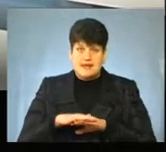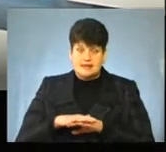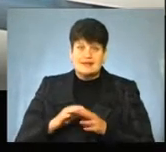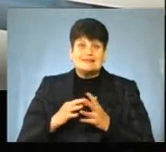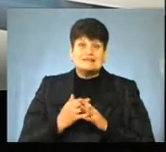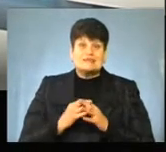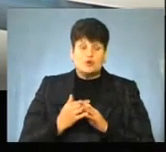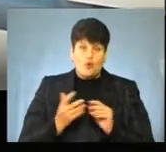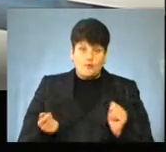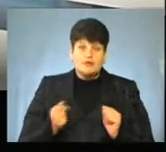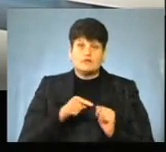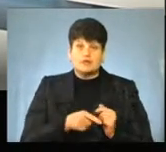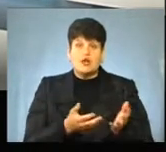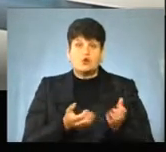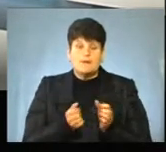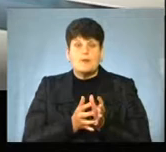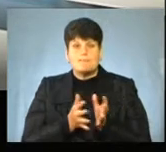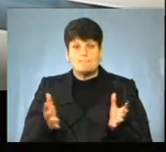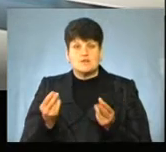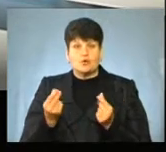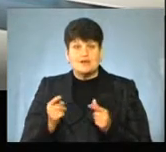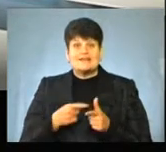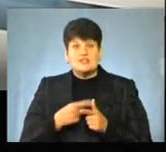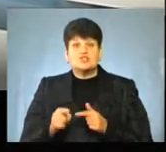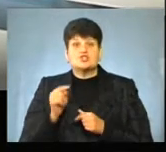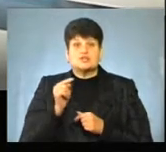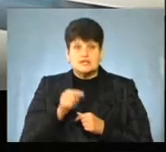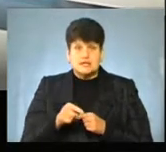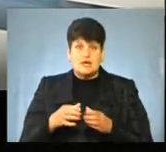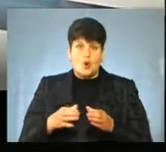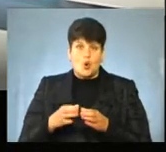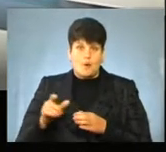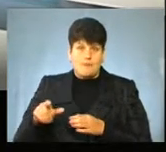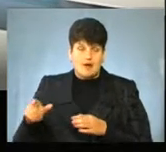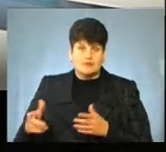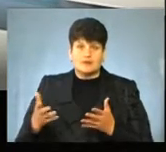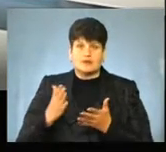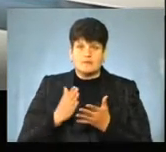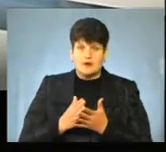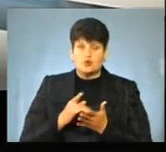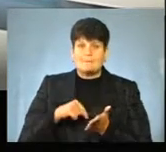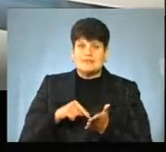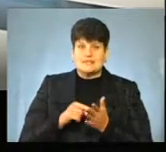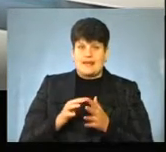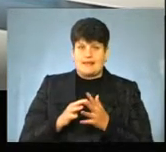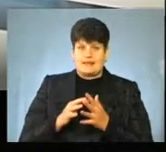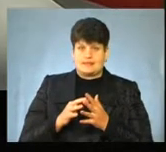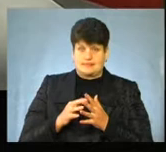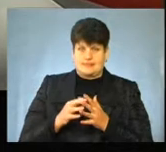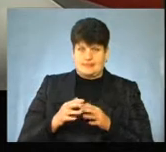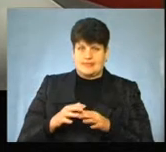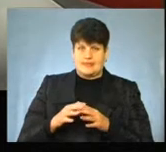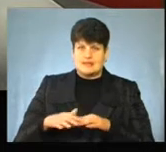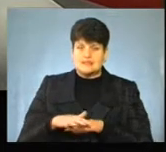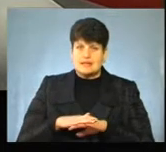сільського населення, через те вони отримують більше коштів, ніж ті громади, які мають в основному міське населення. Тобто,